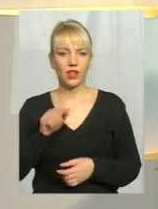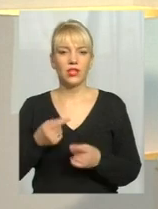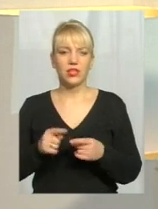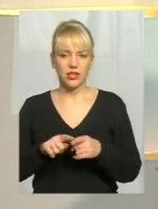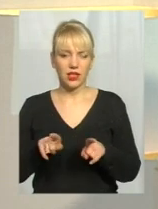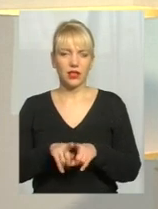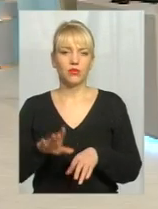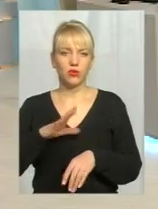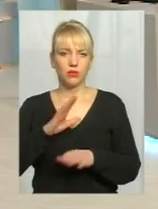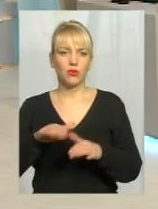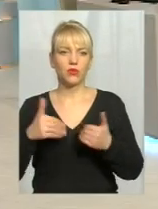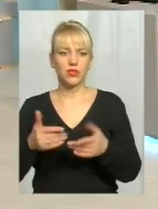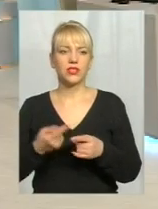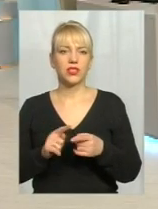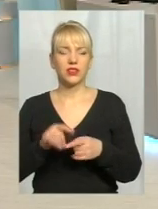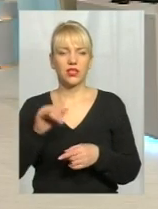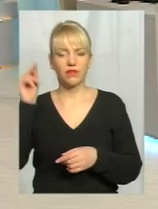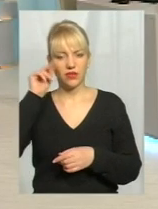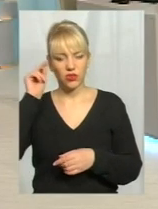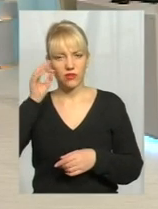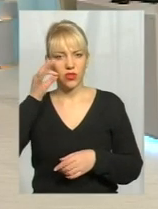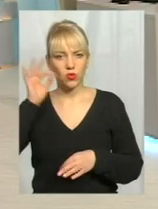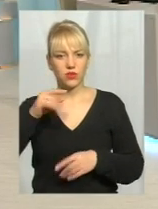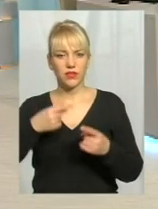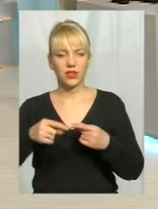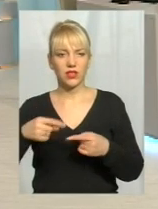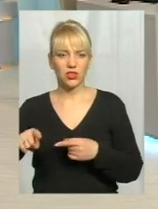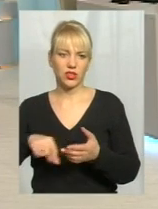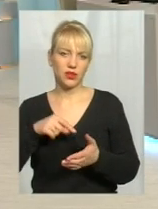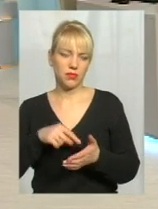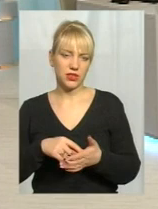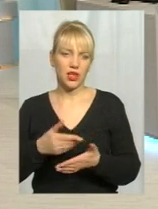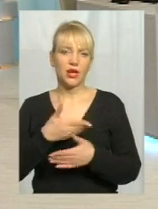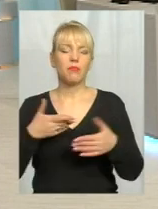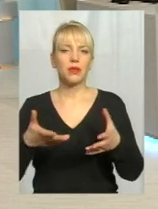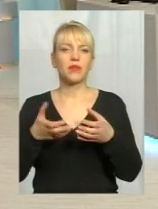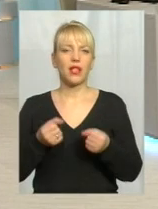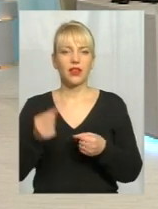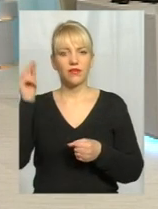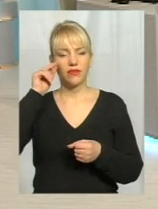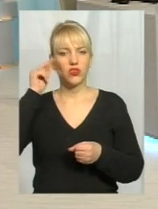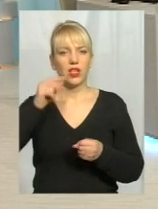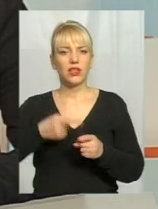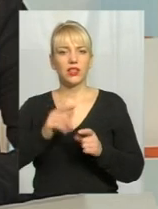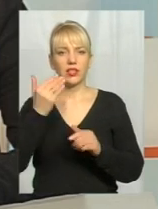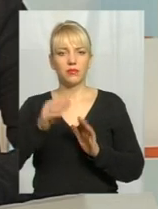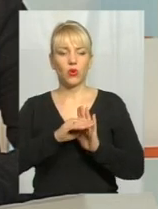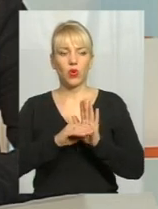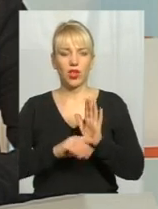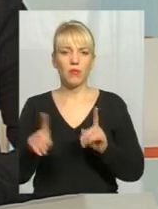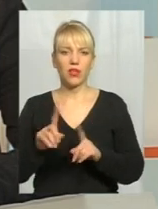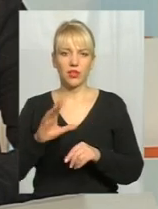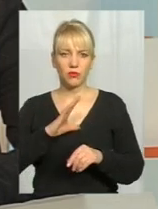пропозиції. Це і вивчався досвід інших міст. Тобто, ми вивчали їхні програми, які вже були